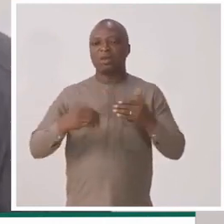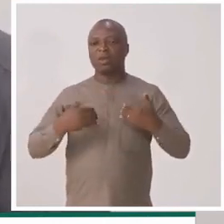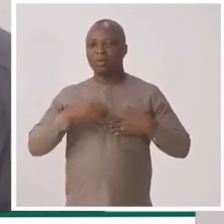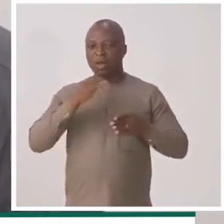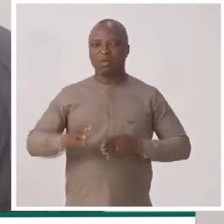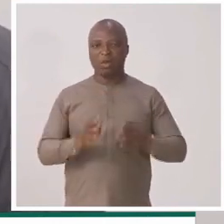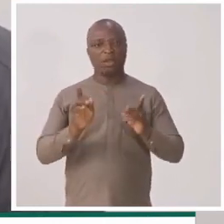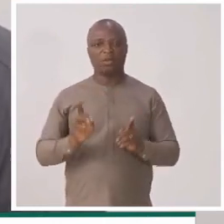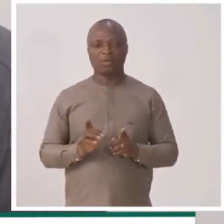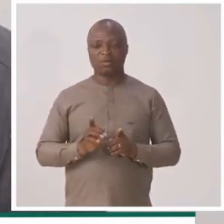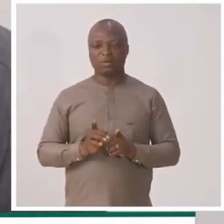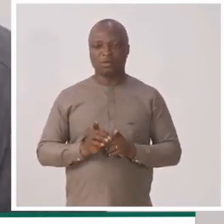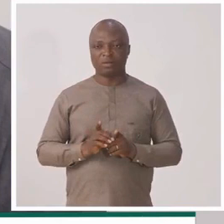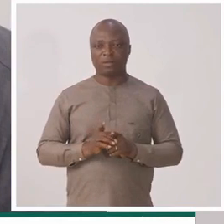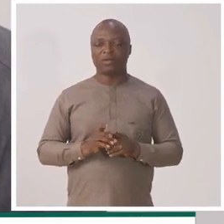'il n'y pas de moyens.